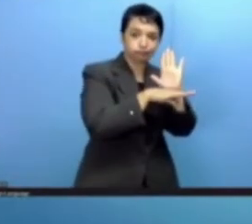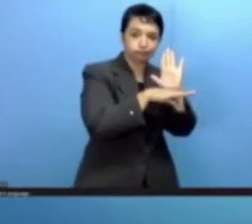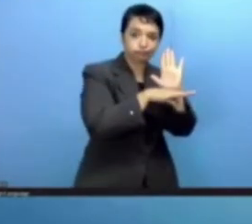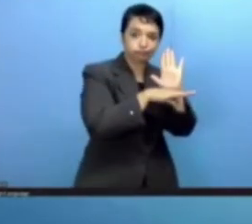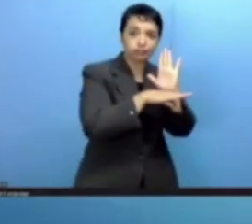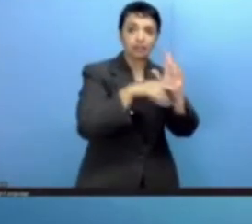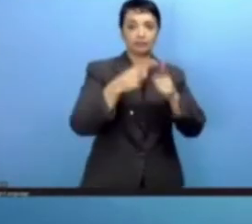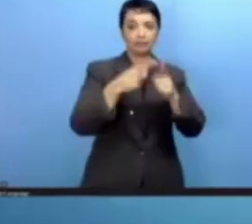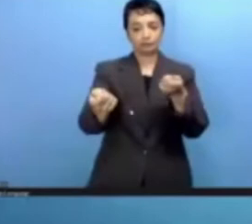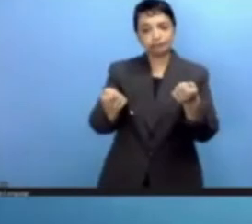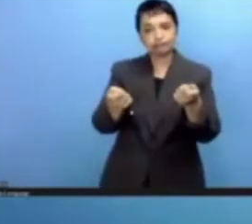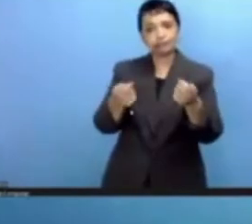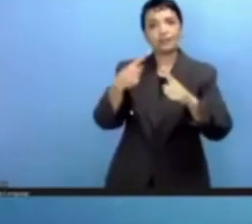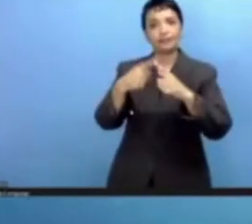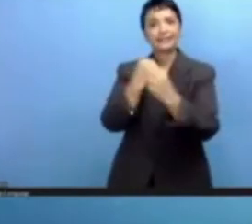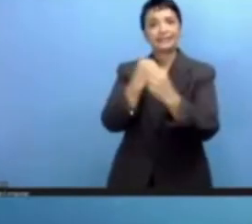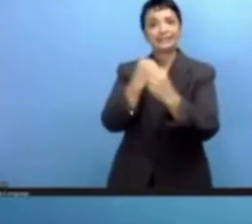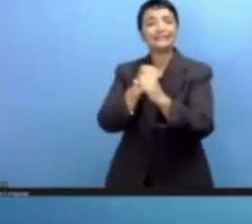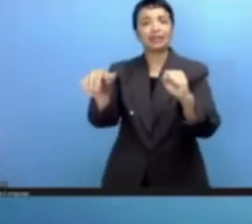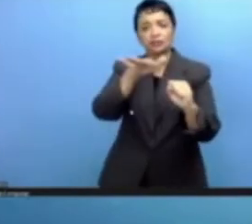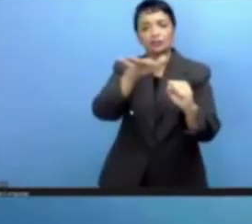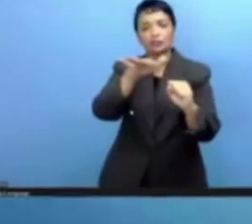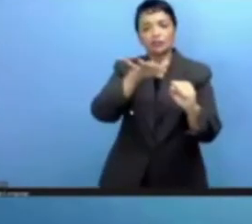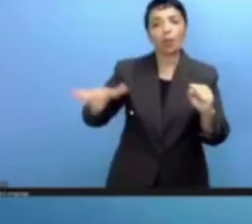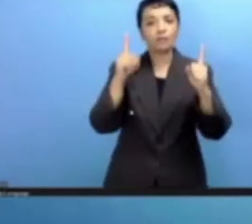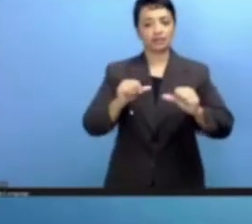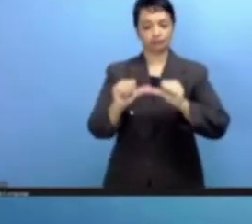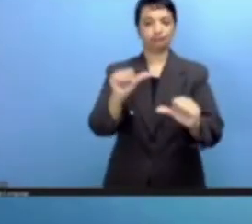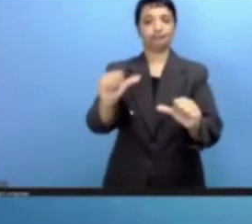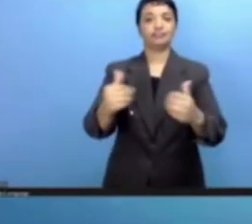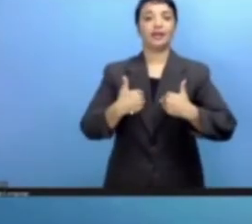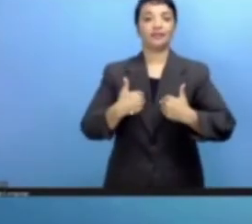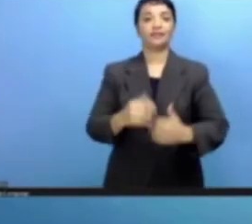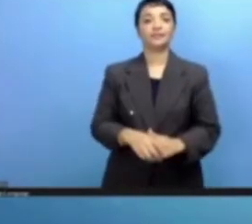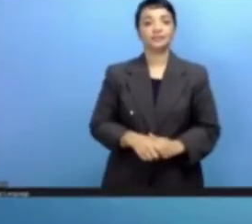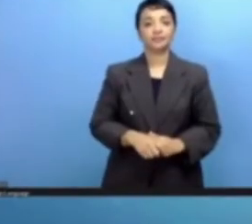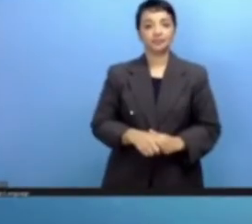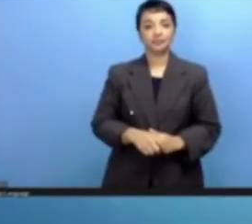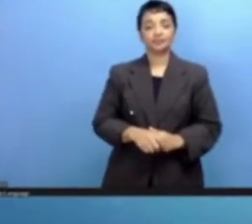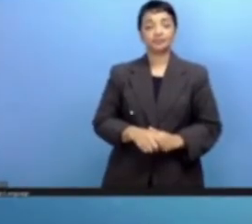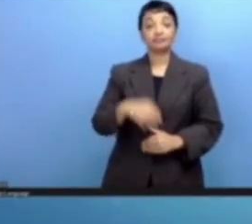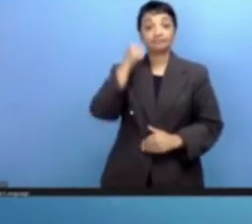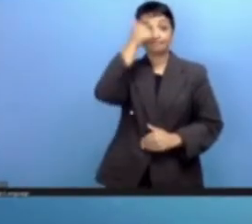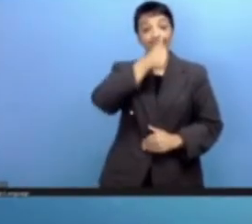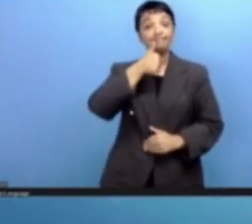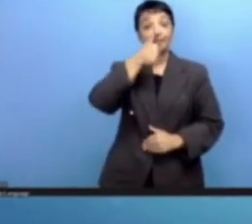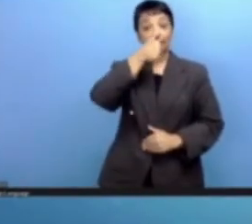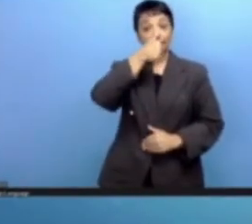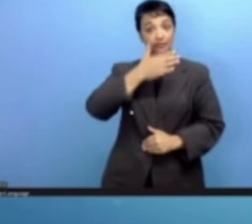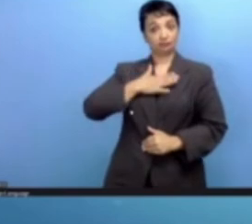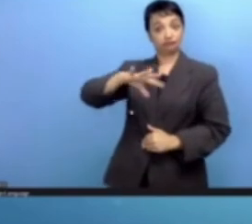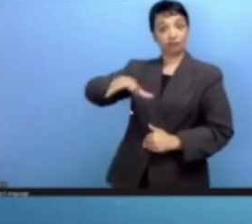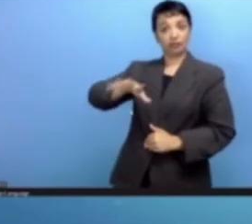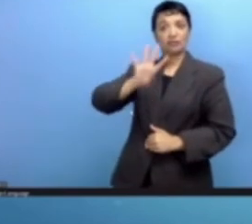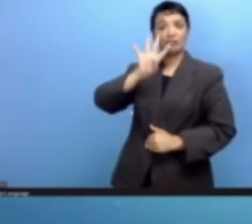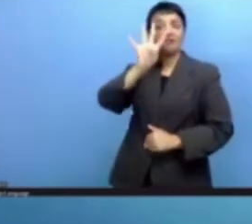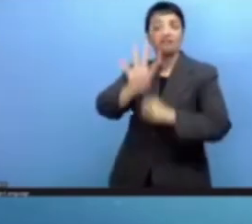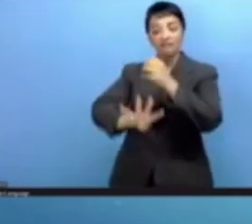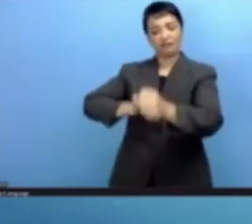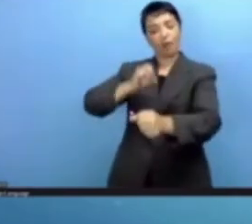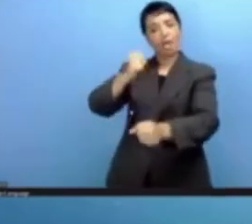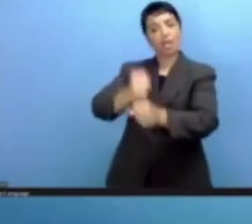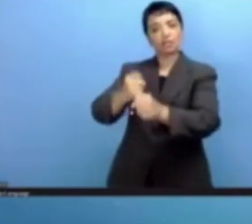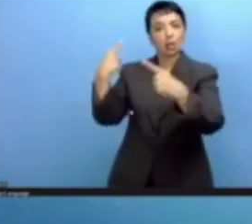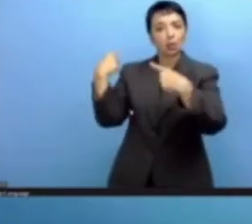موائمة وممارسات وتدابير أمنية يجب إتخاذها وبالنسبة لأثيوكيا فإن